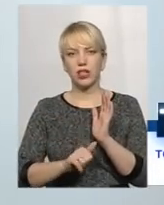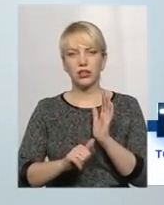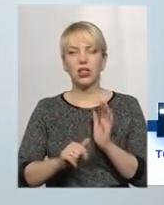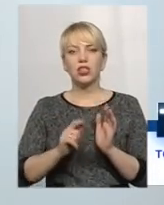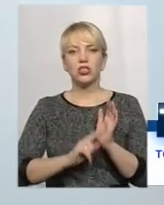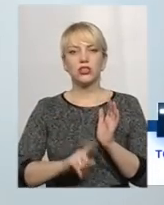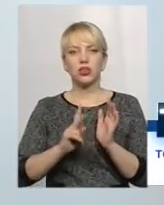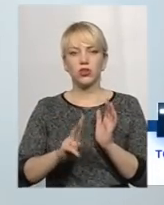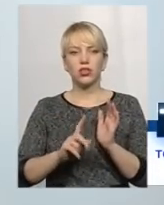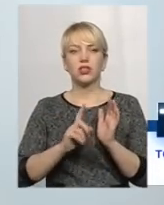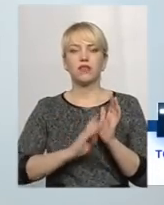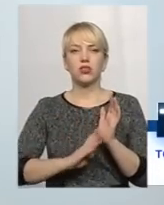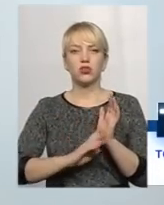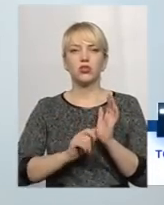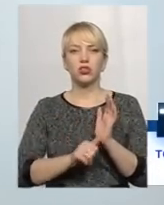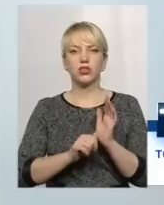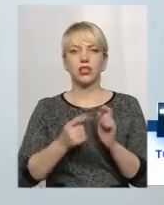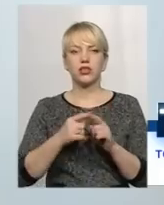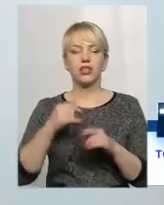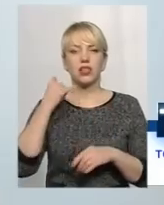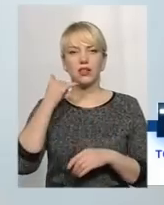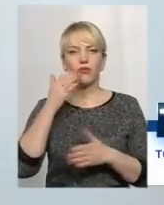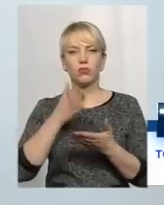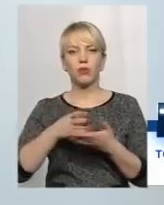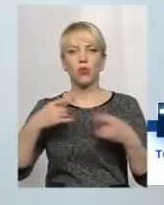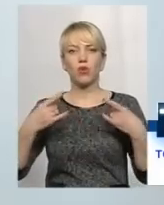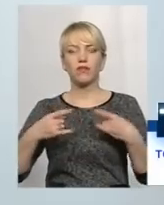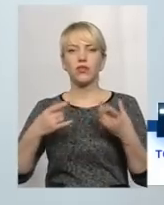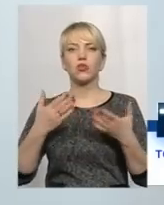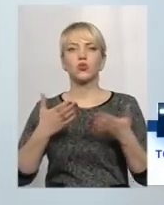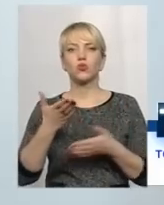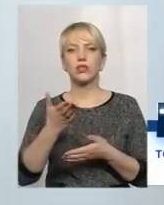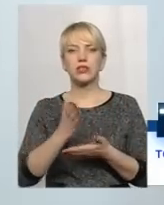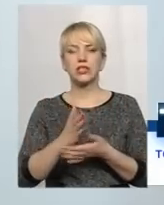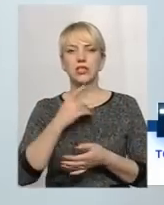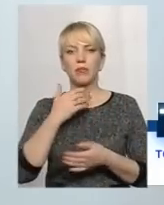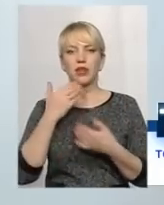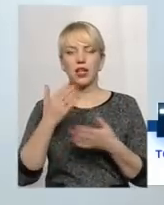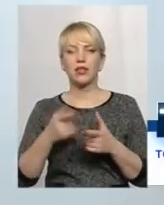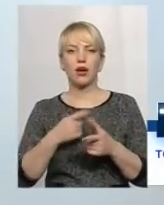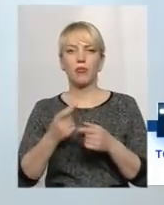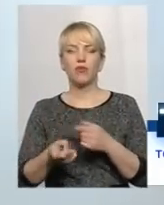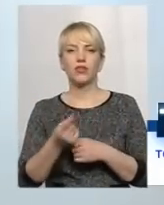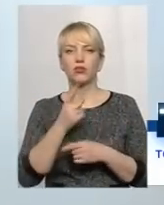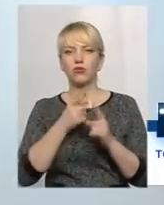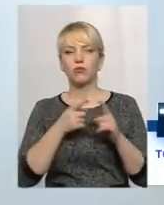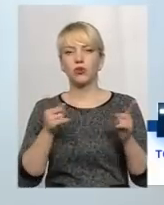61 90 60 – це телефон прямого ефіру. Якщо у вас є запитання або ж виникнуть впродовж